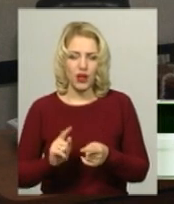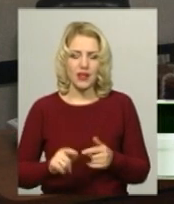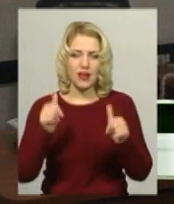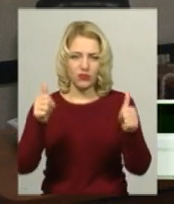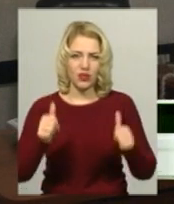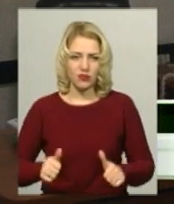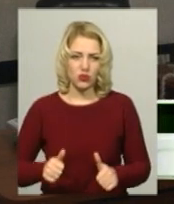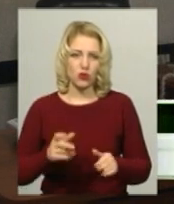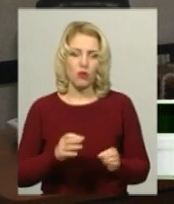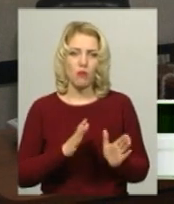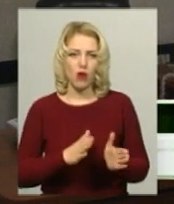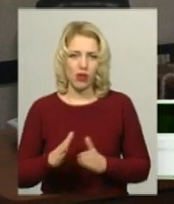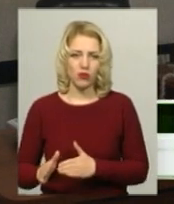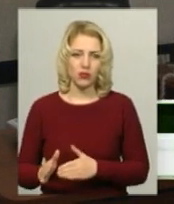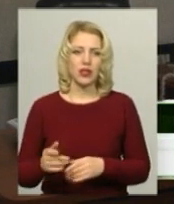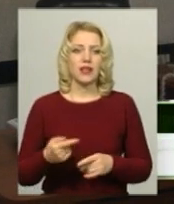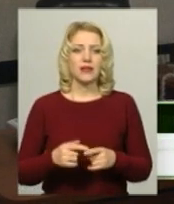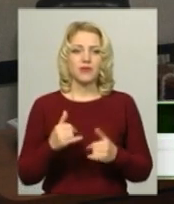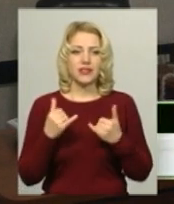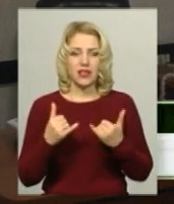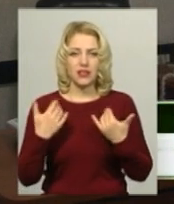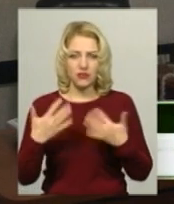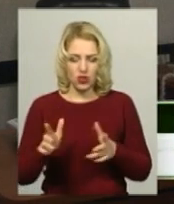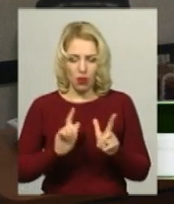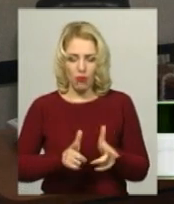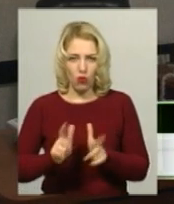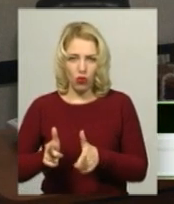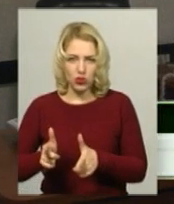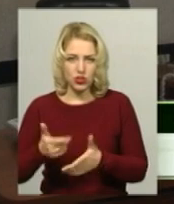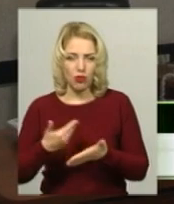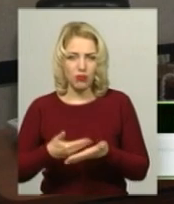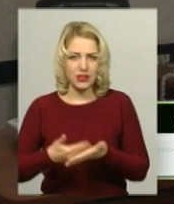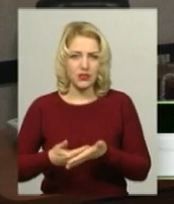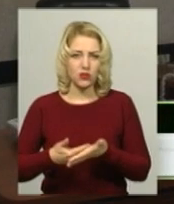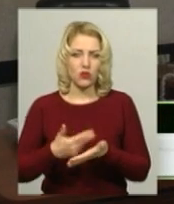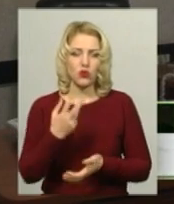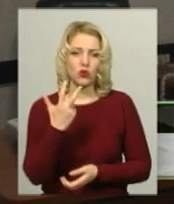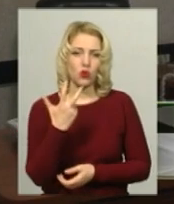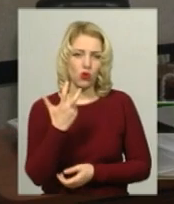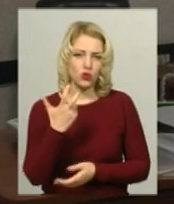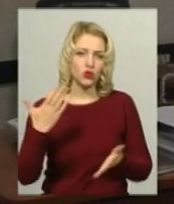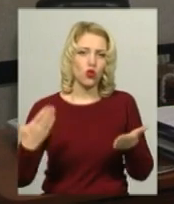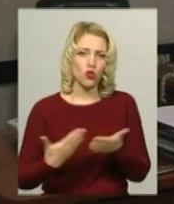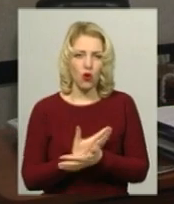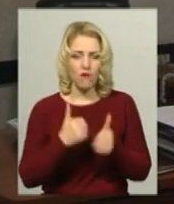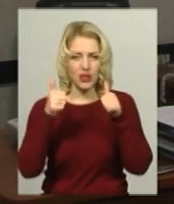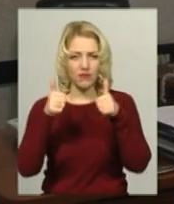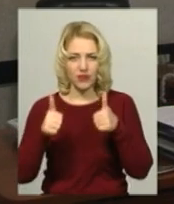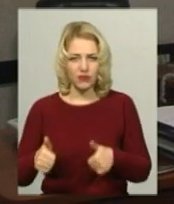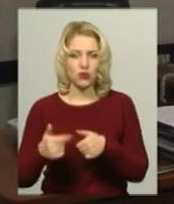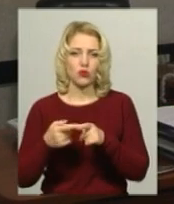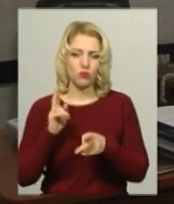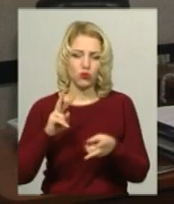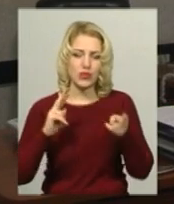окремий порядок. Зараз вже погоджено близько 300 нових вивісок. Вони будуть